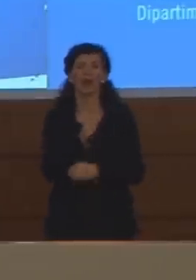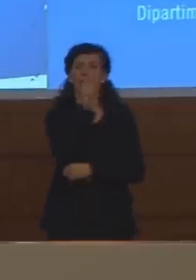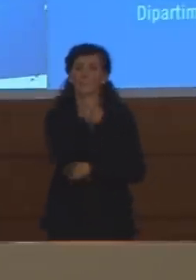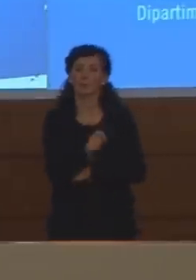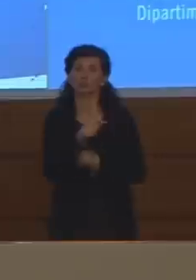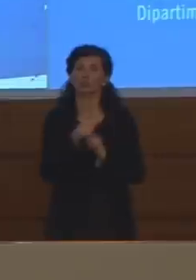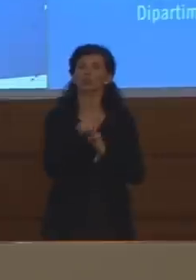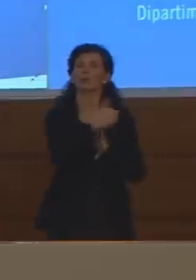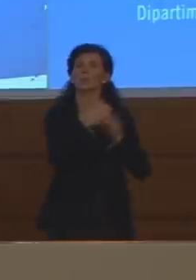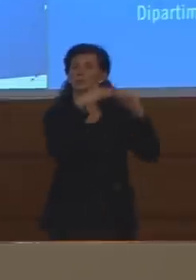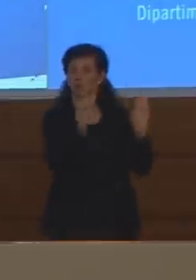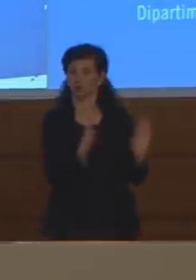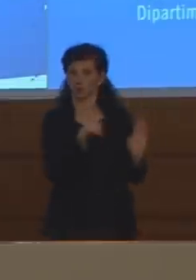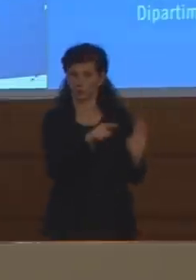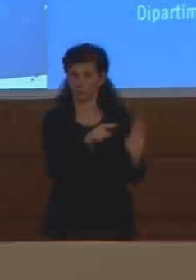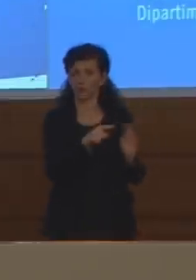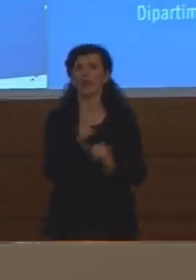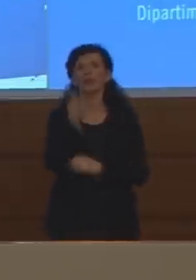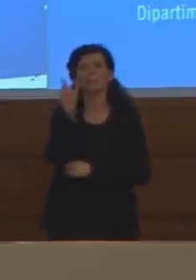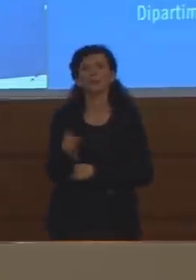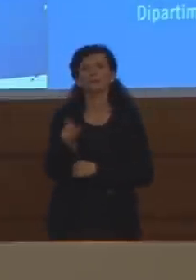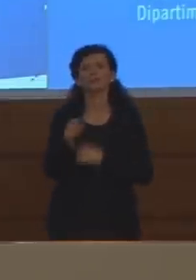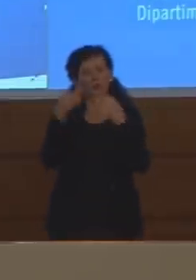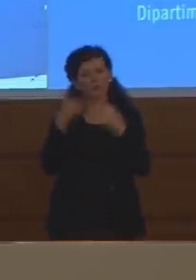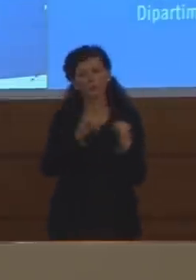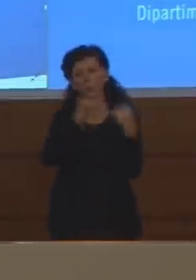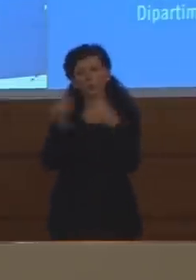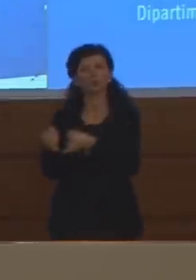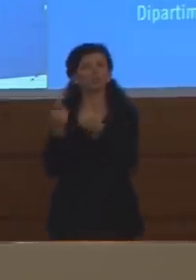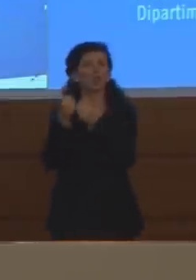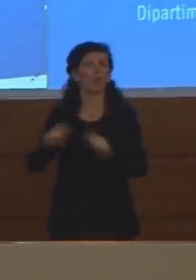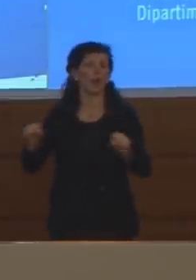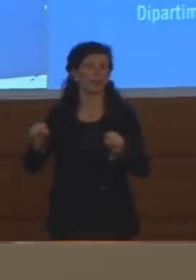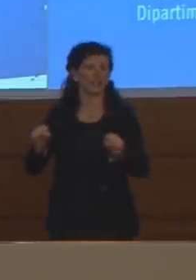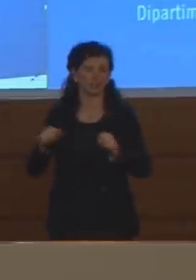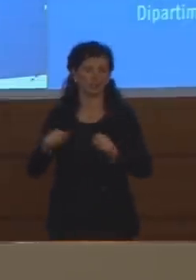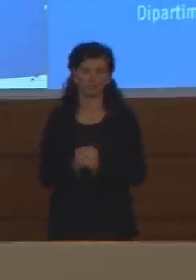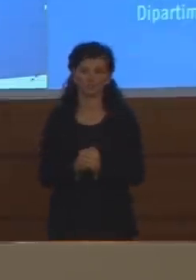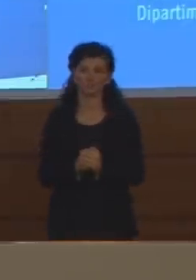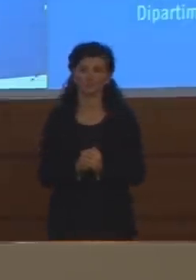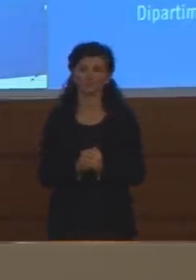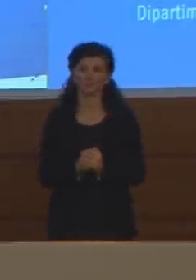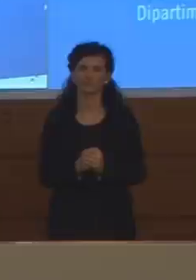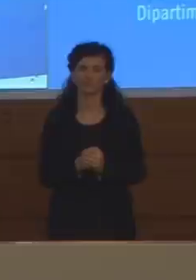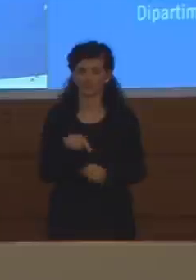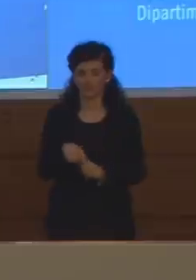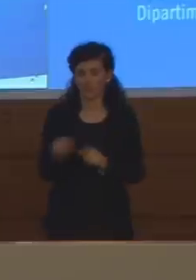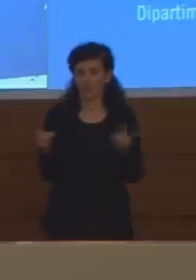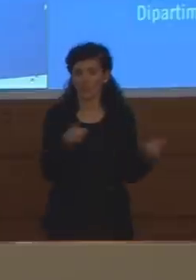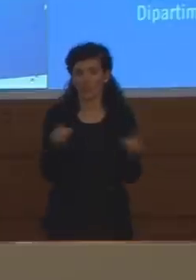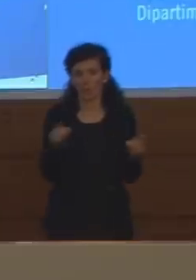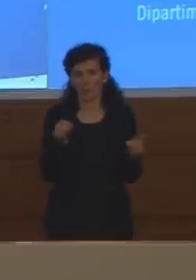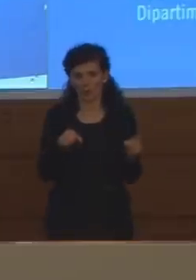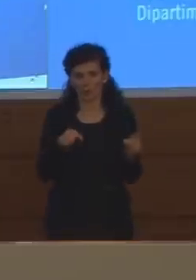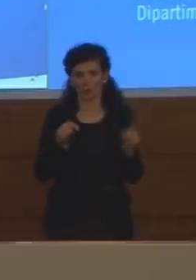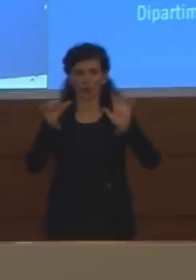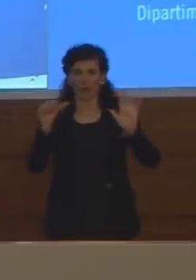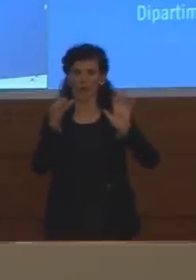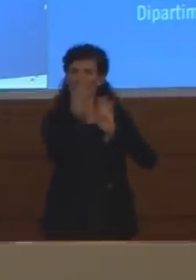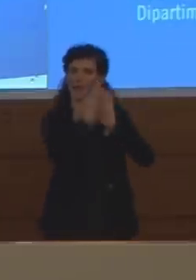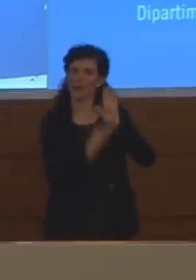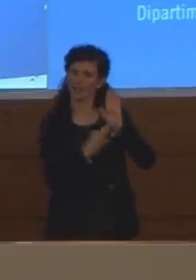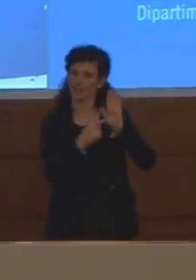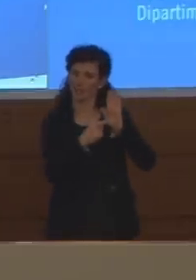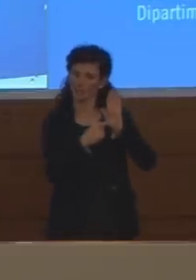isolamento domiciliare e ovviamente i dimessi guariti. Ora, oggi noi siamo nella situazione in cui di questi sei parametri